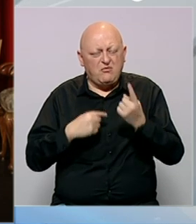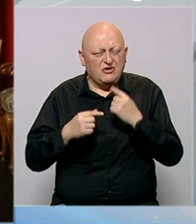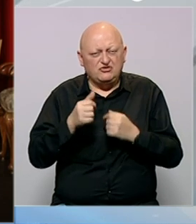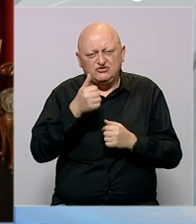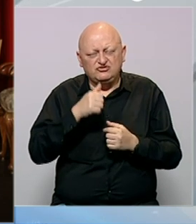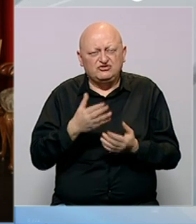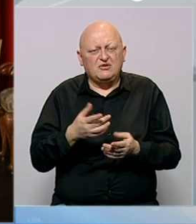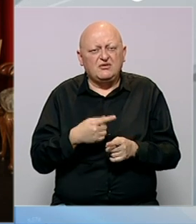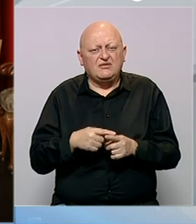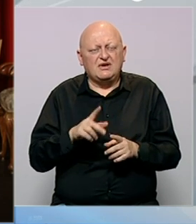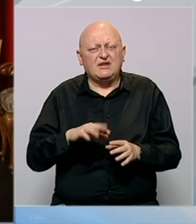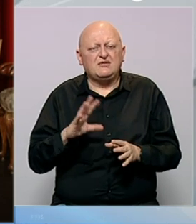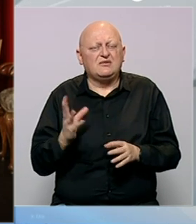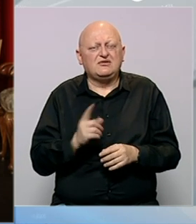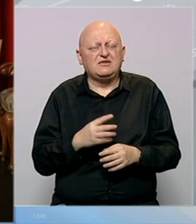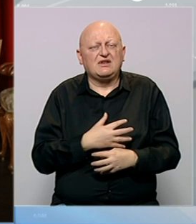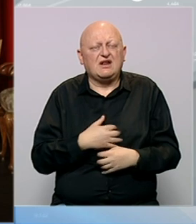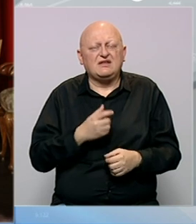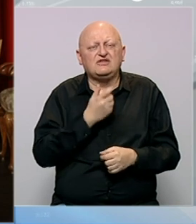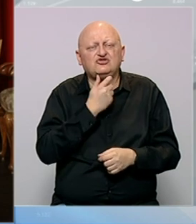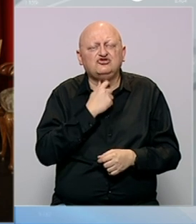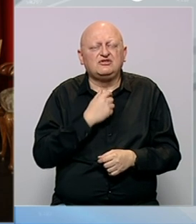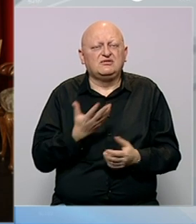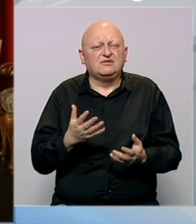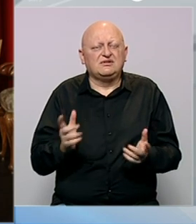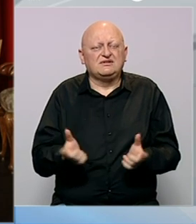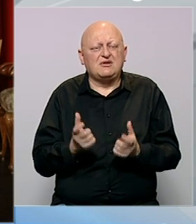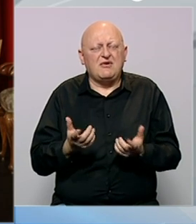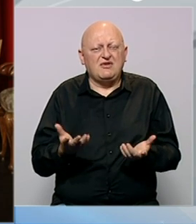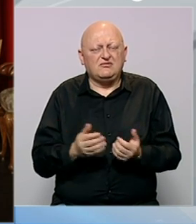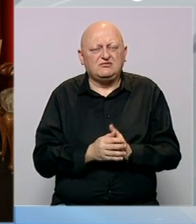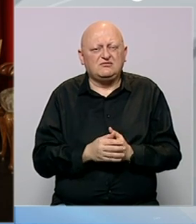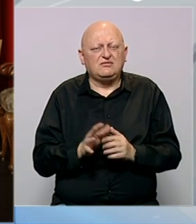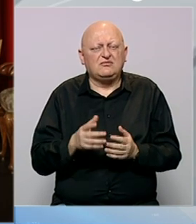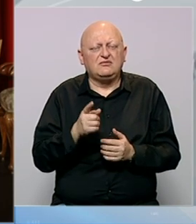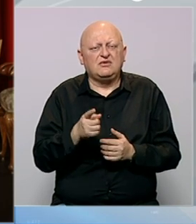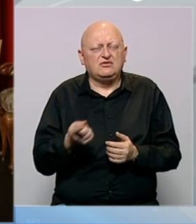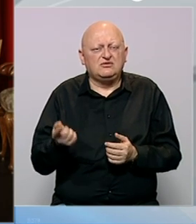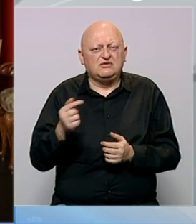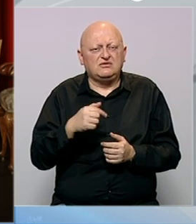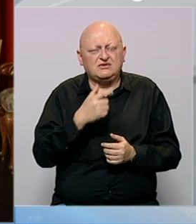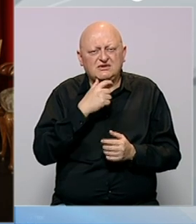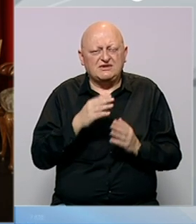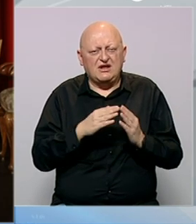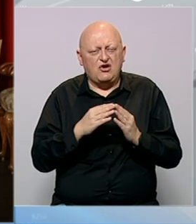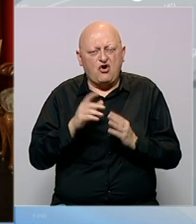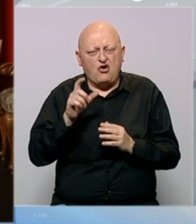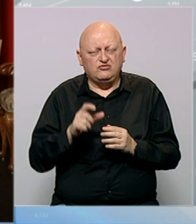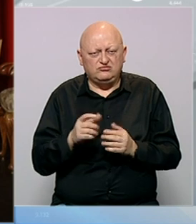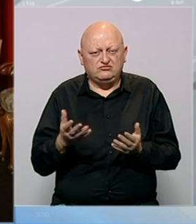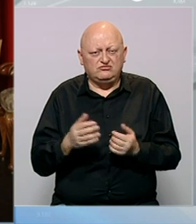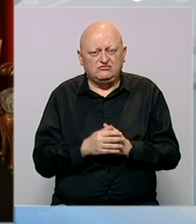pitali šta njemu fali kad ima sve, nije gladno, nije žedno, zabavljamo ga. Međutim tu je došla jedna starija komšinica i onako